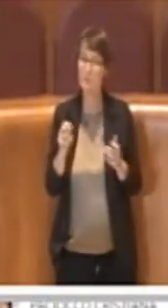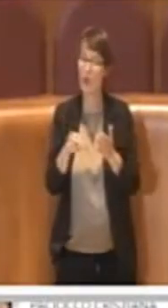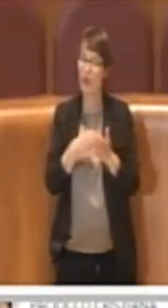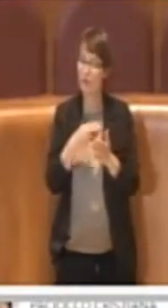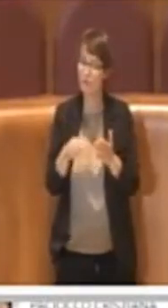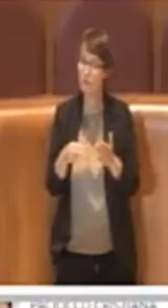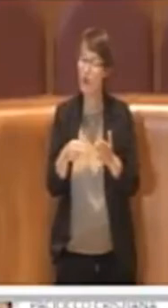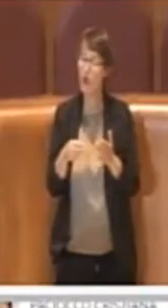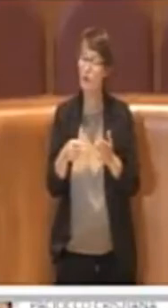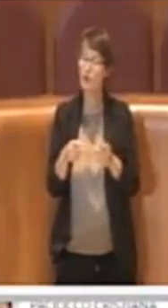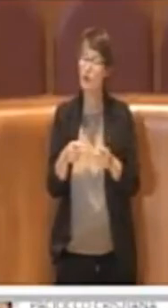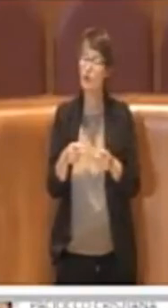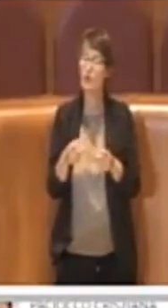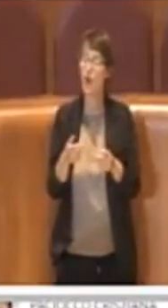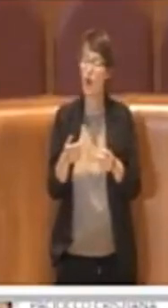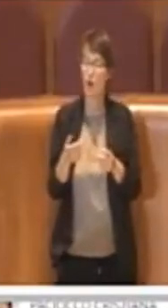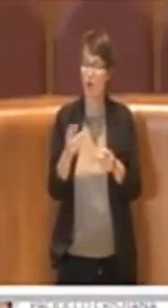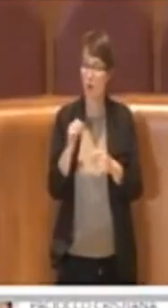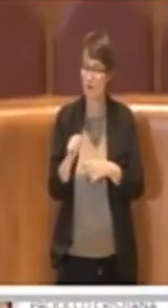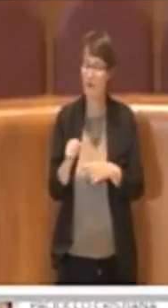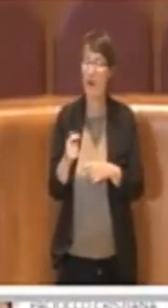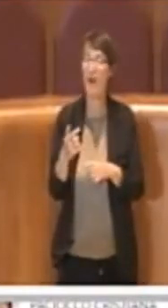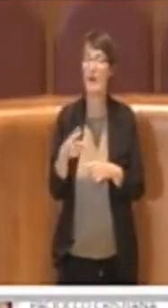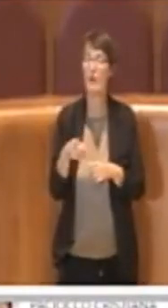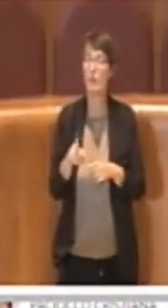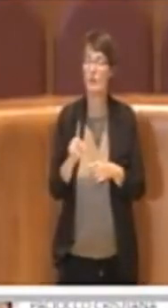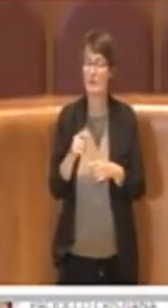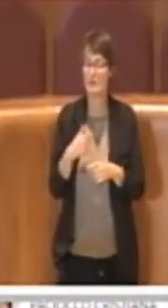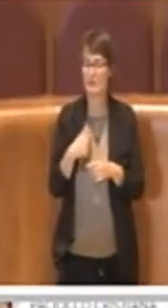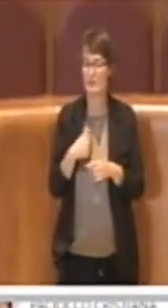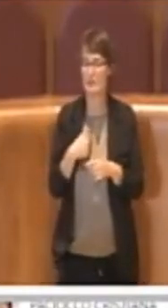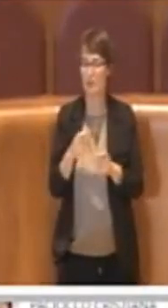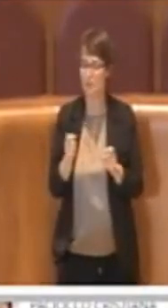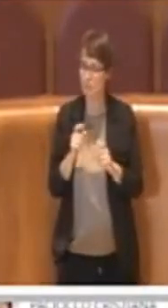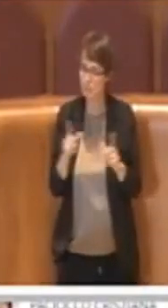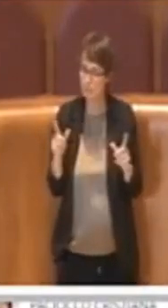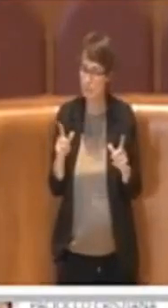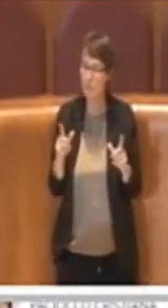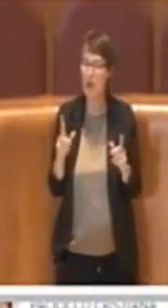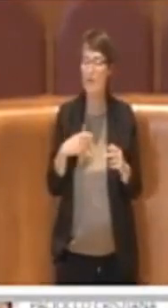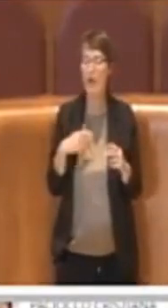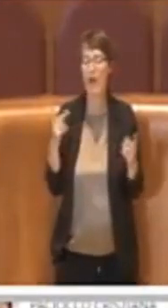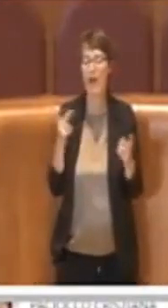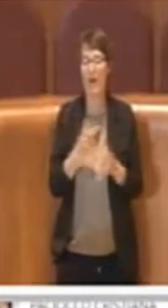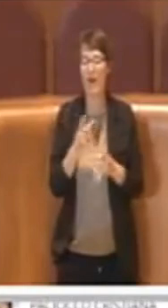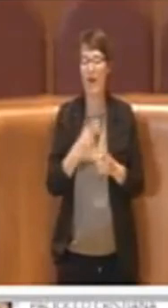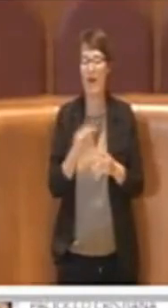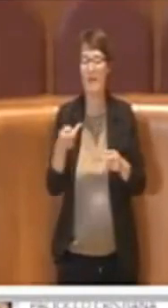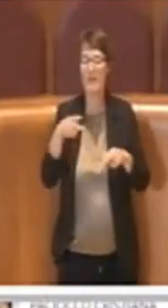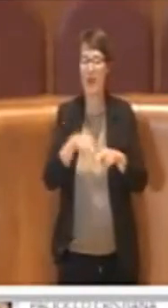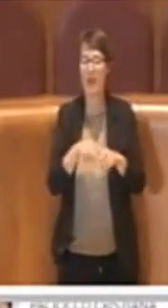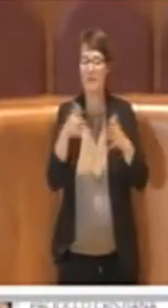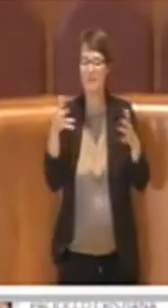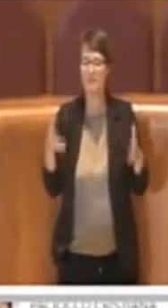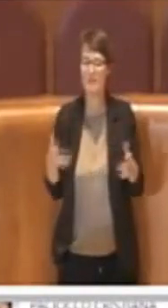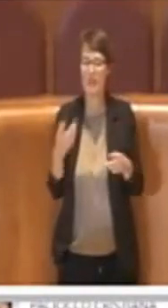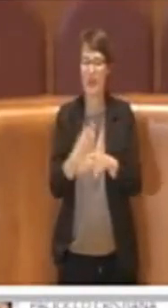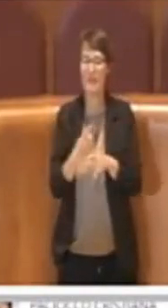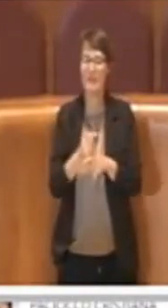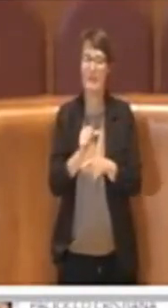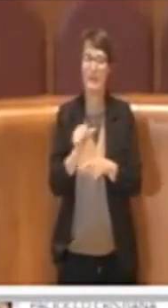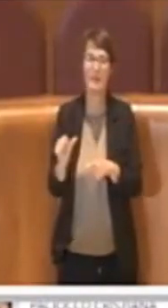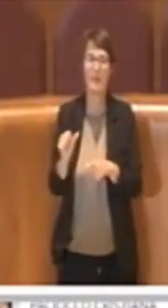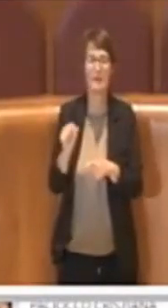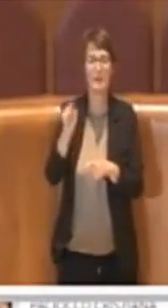del PD, però chiaramente questo allargamento dipende tutto dalla regione Lazio che in questo momento è